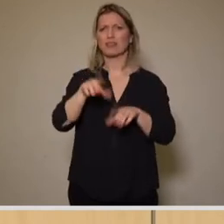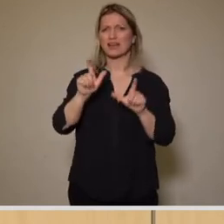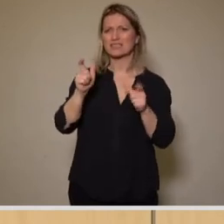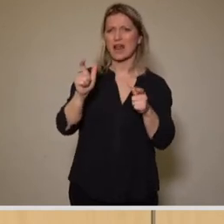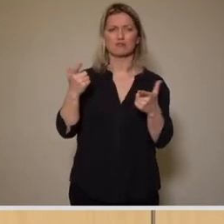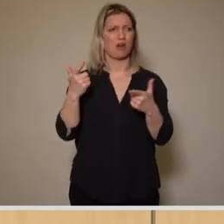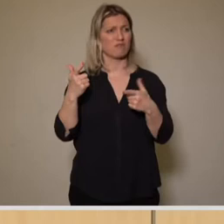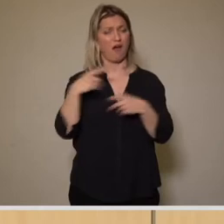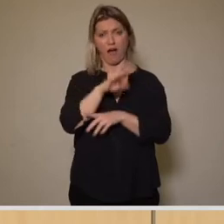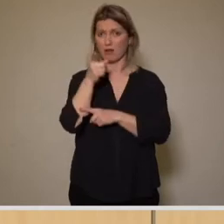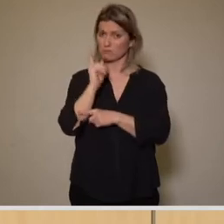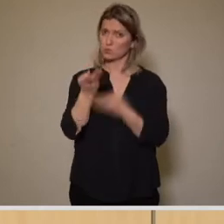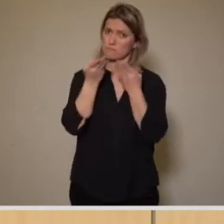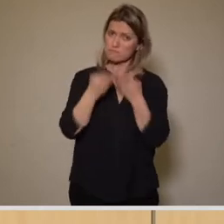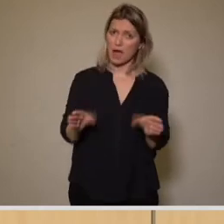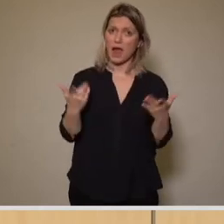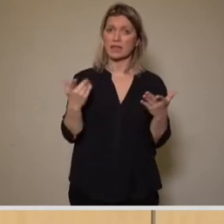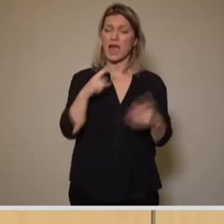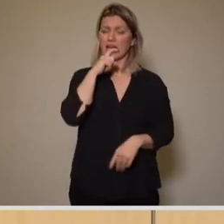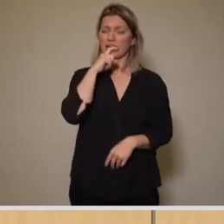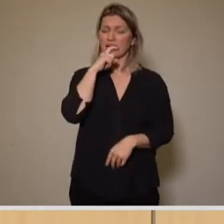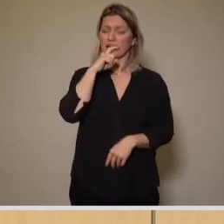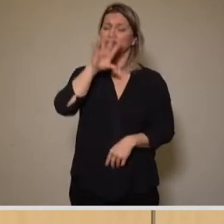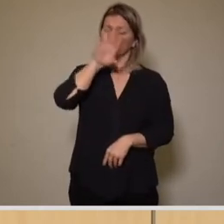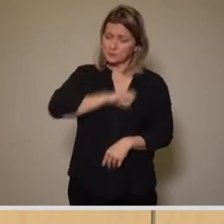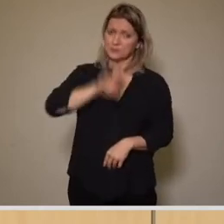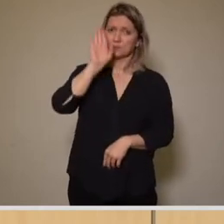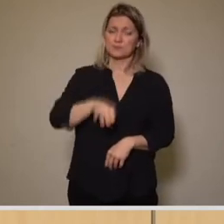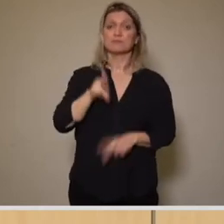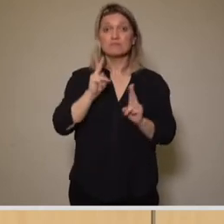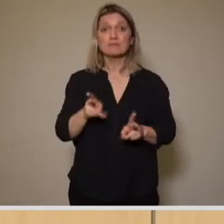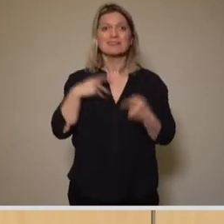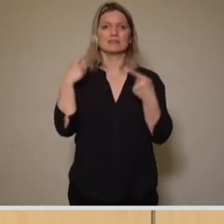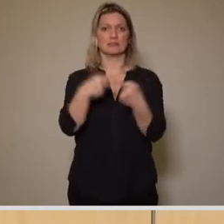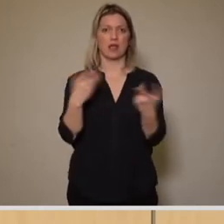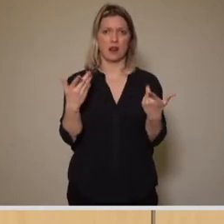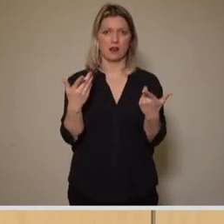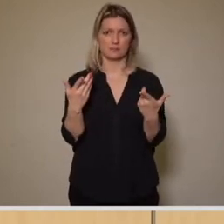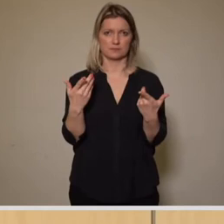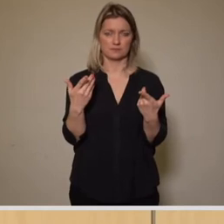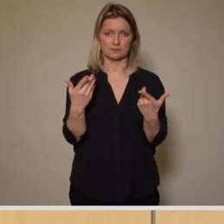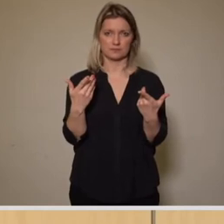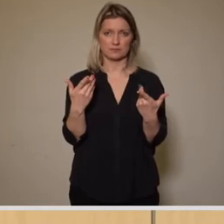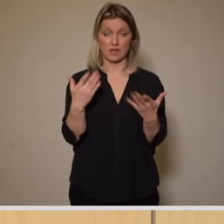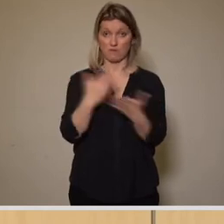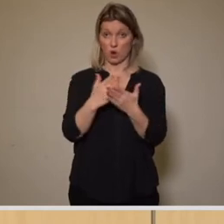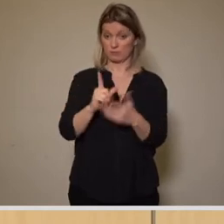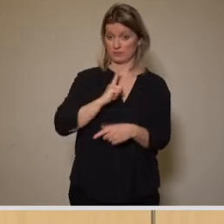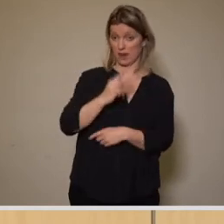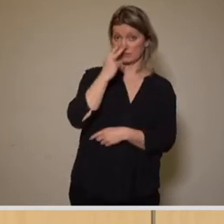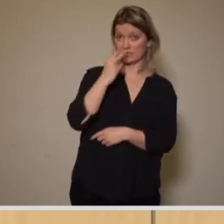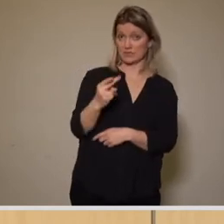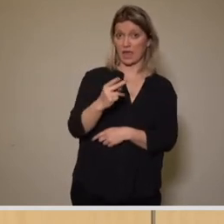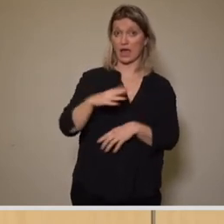bereit sein, im Zweifelsfall auch über ihren Schatten zu springen, um tatsächlich zu einem Ziel auch zu kommen. Weil aus meiner Sicht ist der absolute